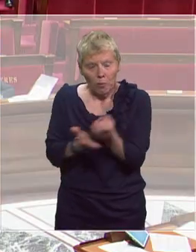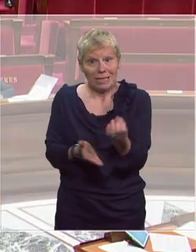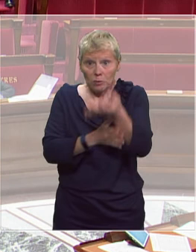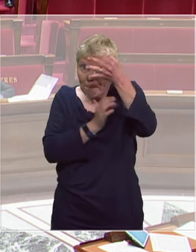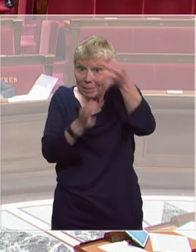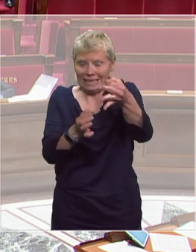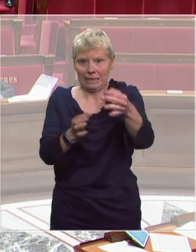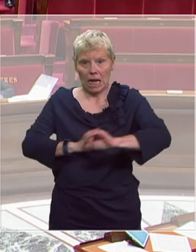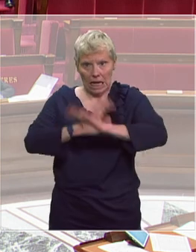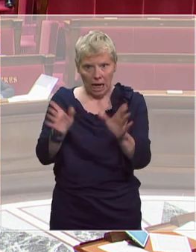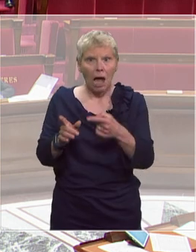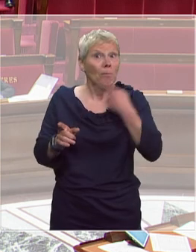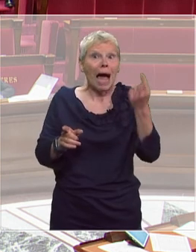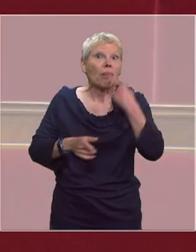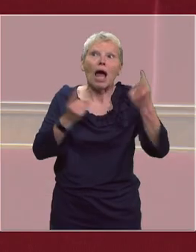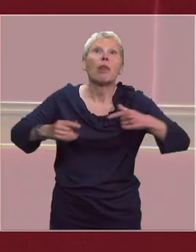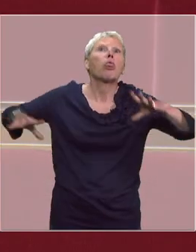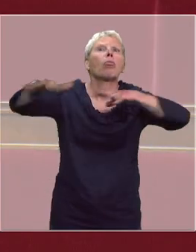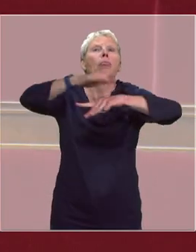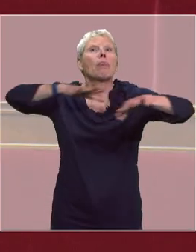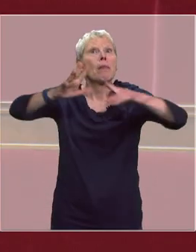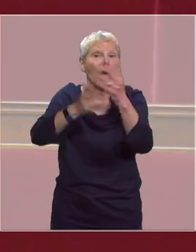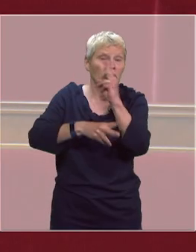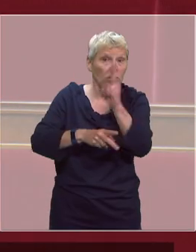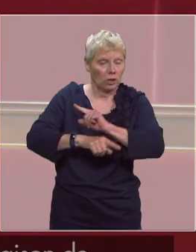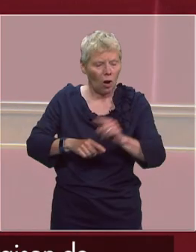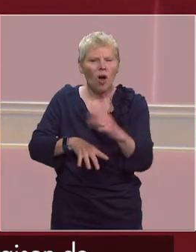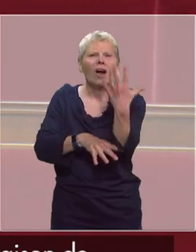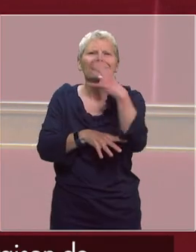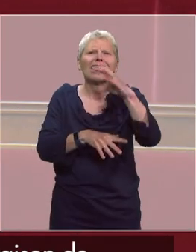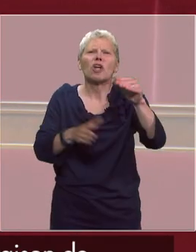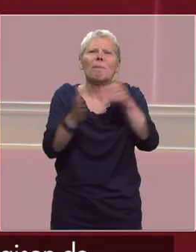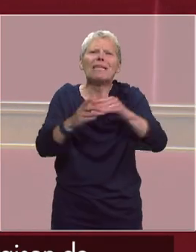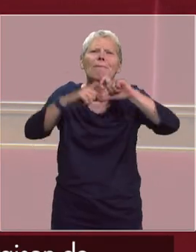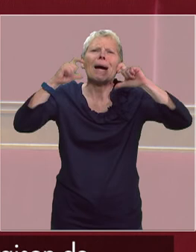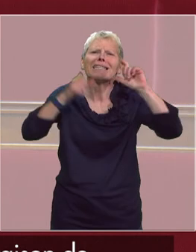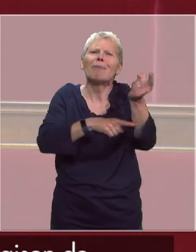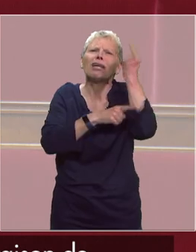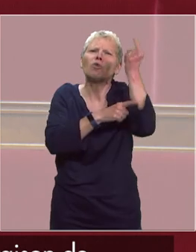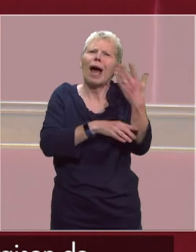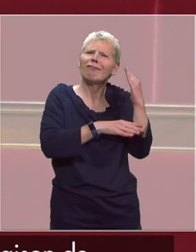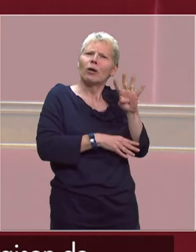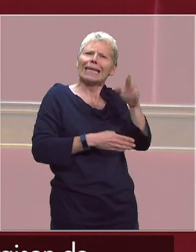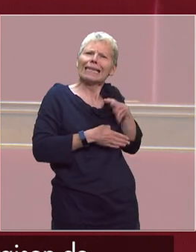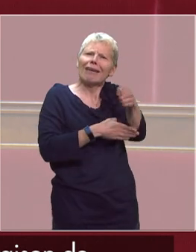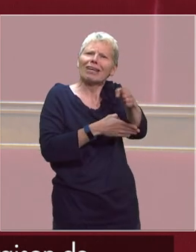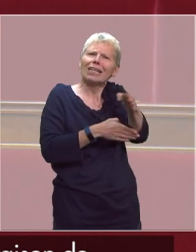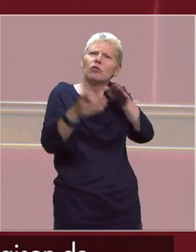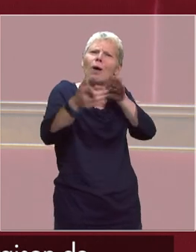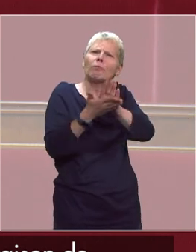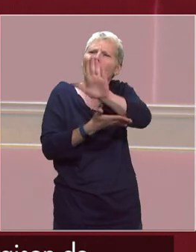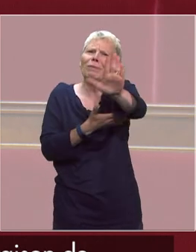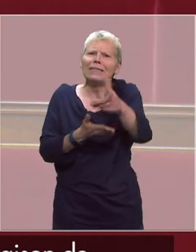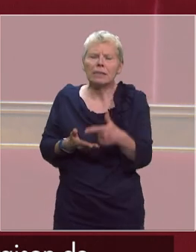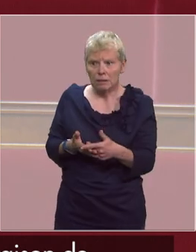sans annonce globale. Qu'en est-il exactement des 500 000 masques par jour que vous avez promis le 4 avril au secteur médico-social